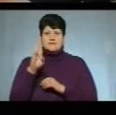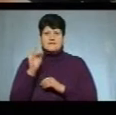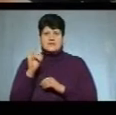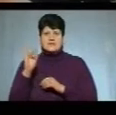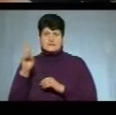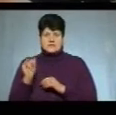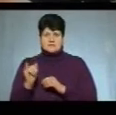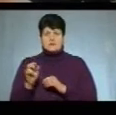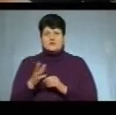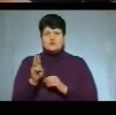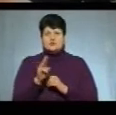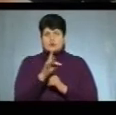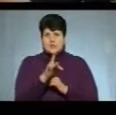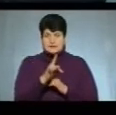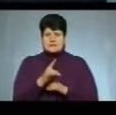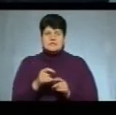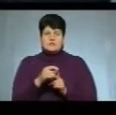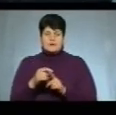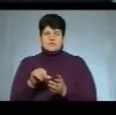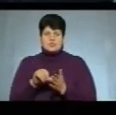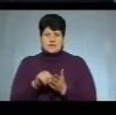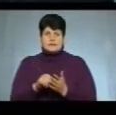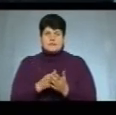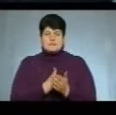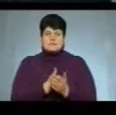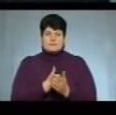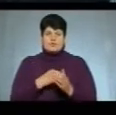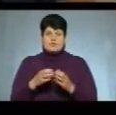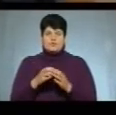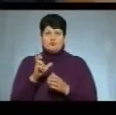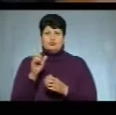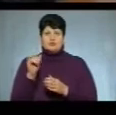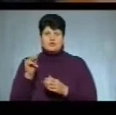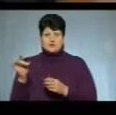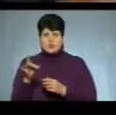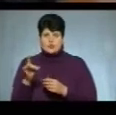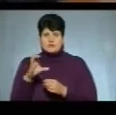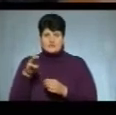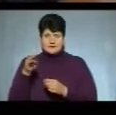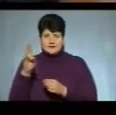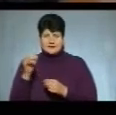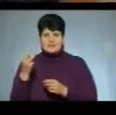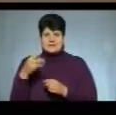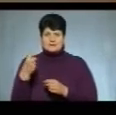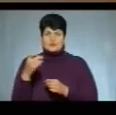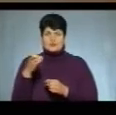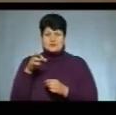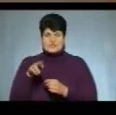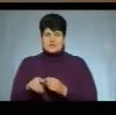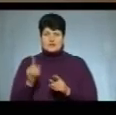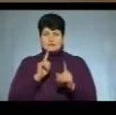За словами члена ініціативної групи села Стінка Бучицького району Володимира Бучинського, 31 січня на зборах 194